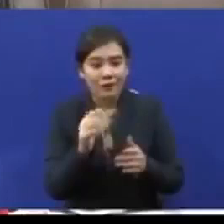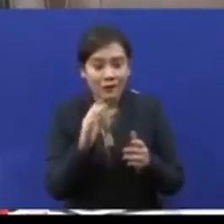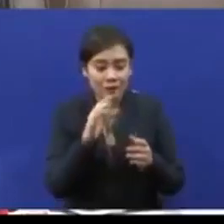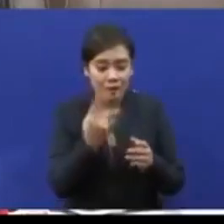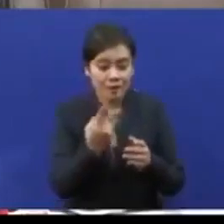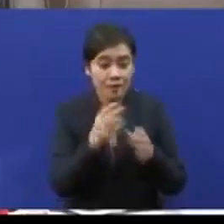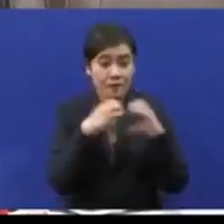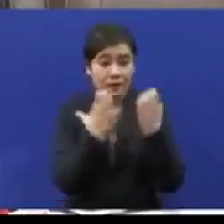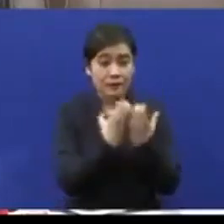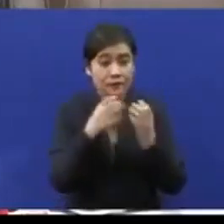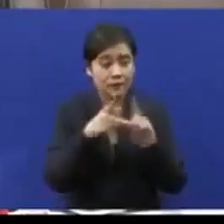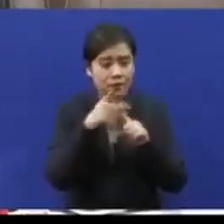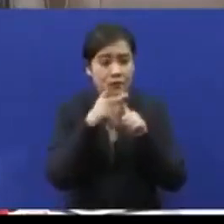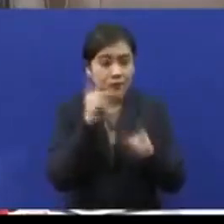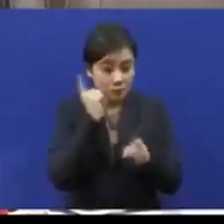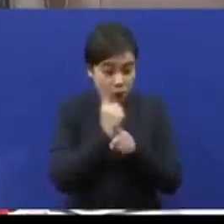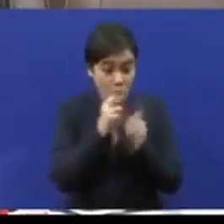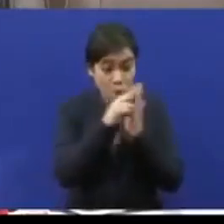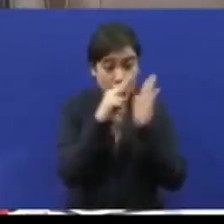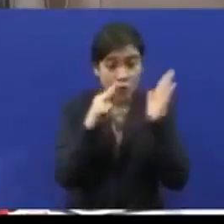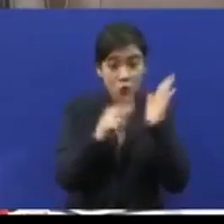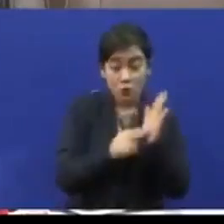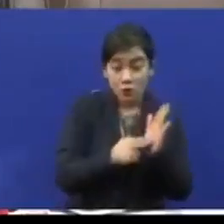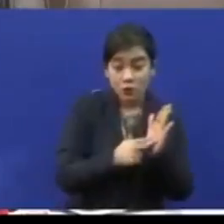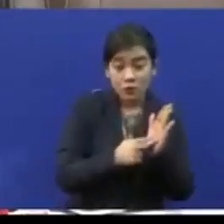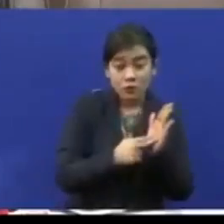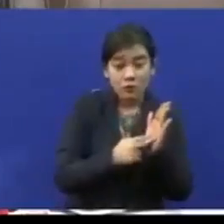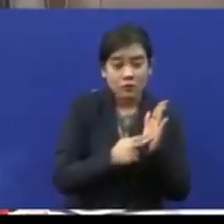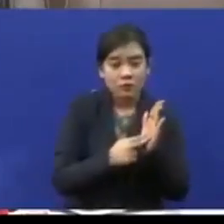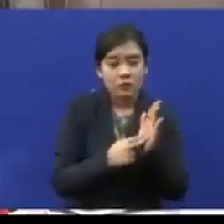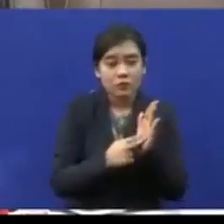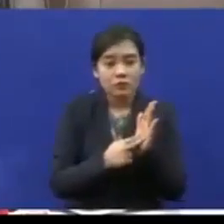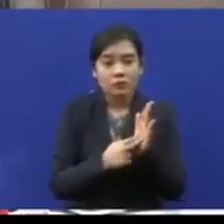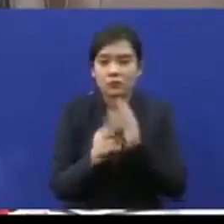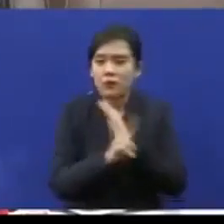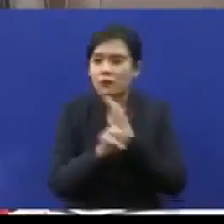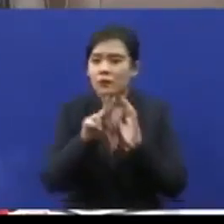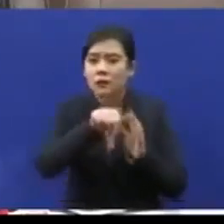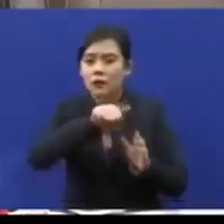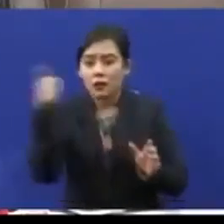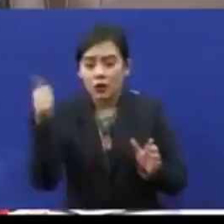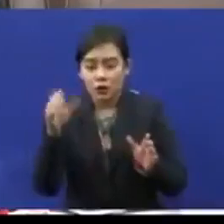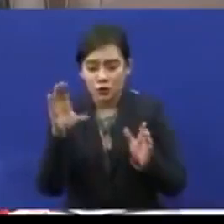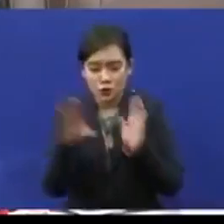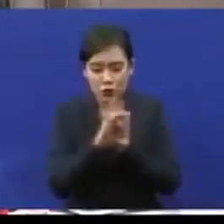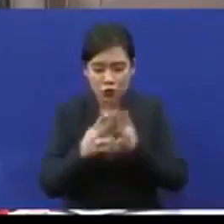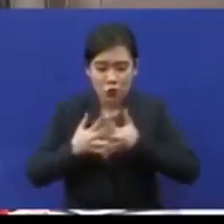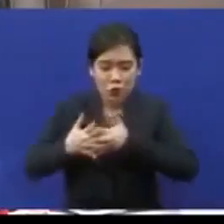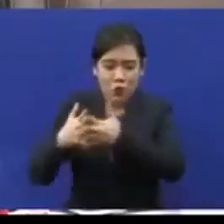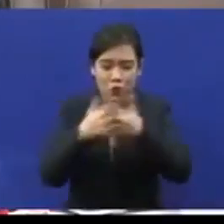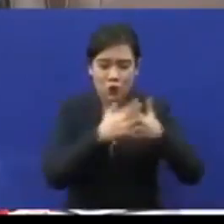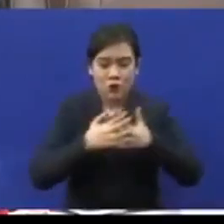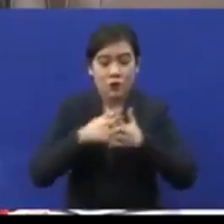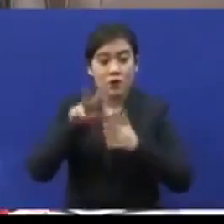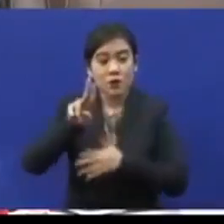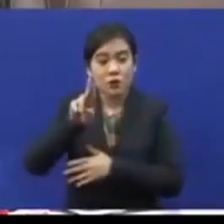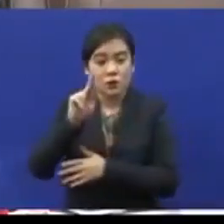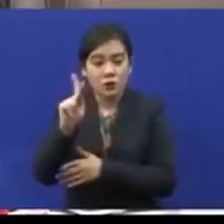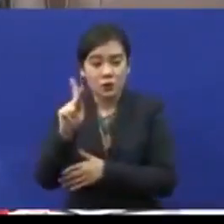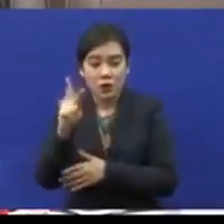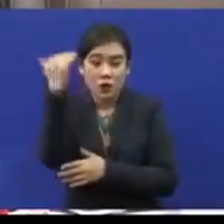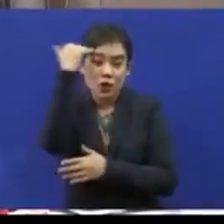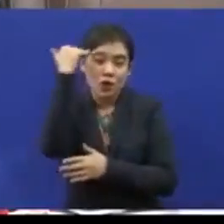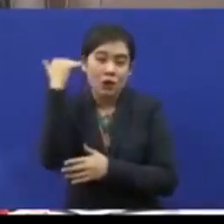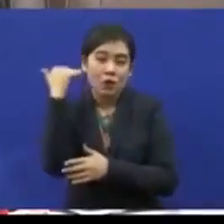khas. Sebenarnya polisi ini adalah polisi-polisi di negara-negara maju seperti Australia, UK, Korea